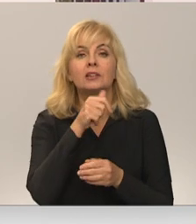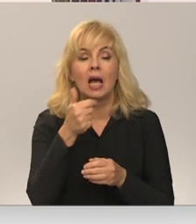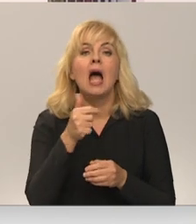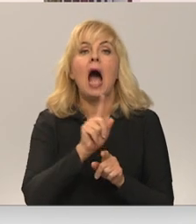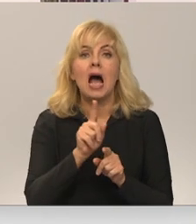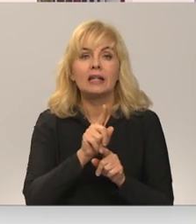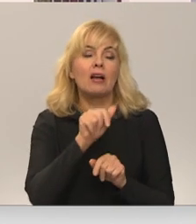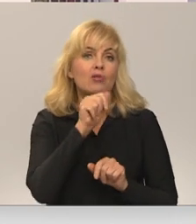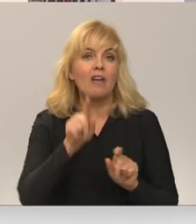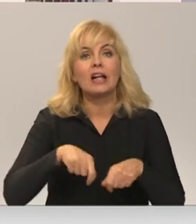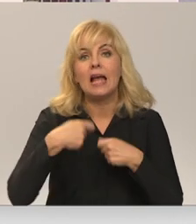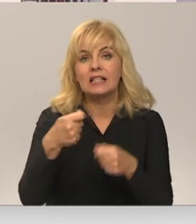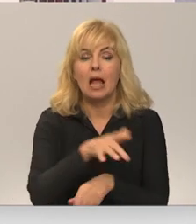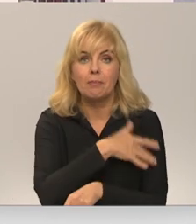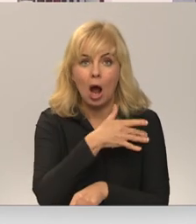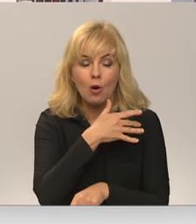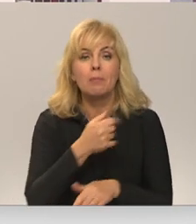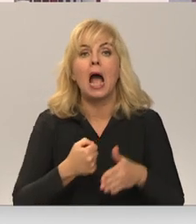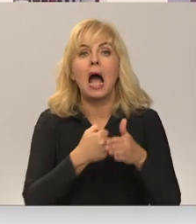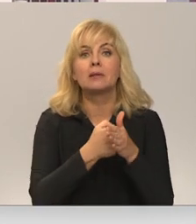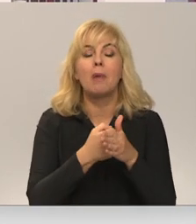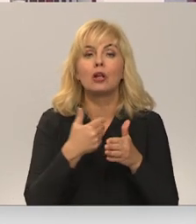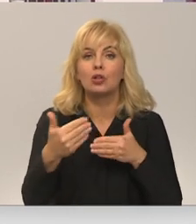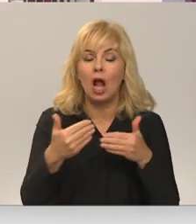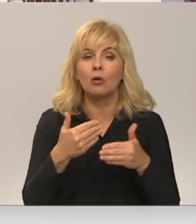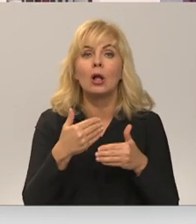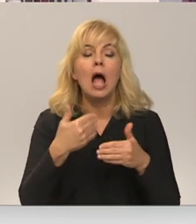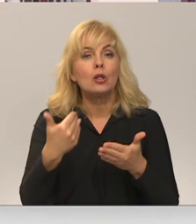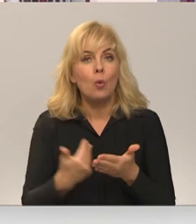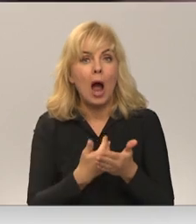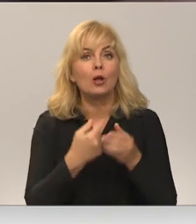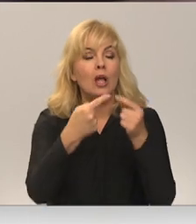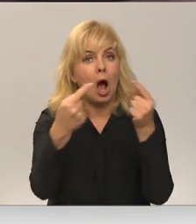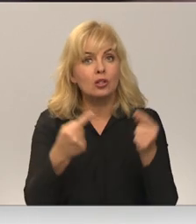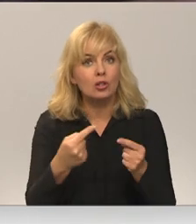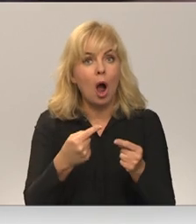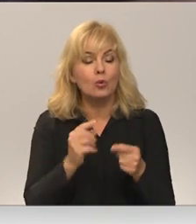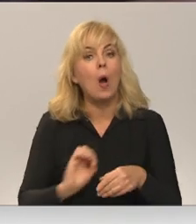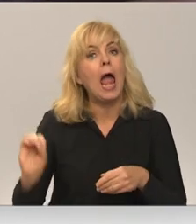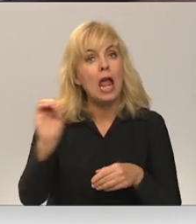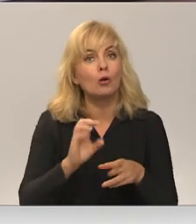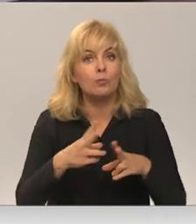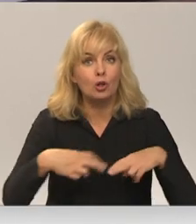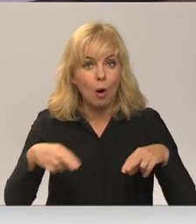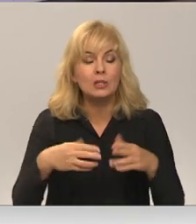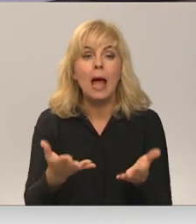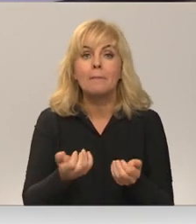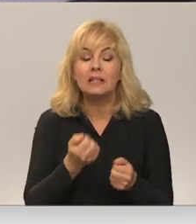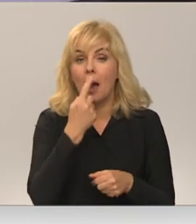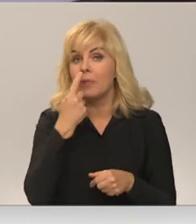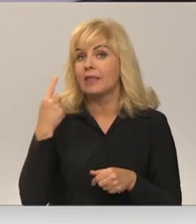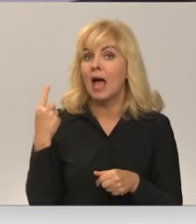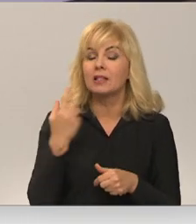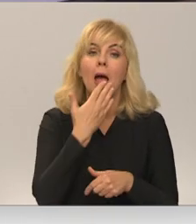ar to tika papildināts atbalsta regulējums, kura no jauna bija jāskaņo Eiropas komisijā. Komisijas saskaņojums tika saņemts nesen,